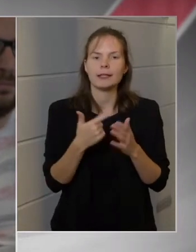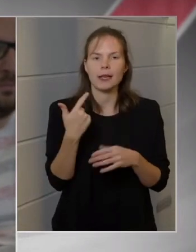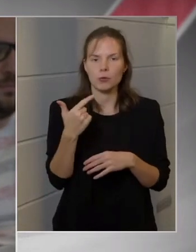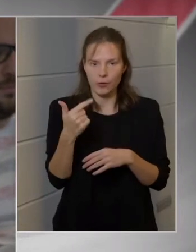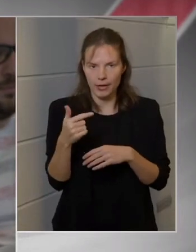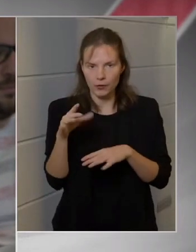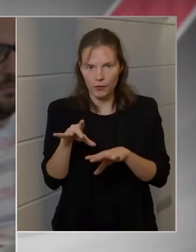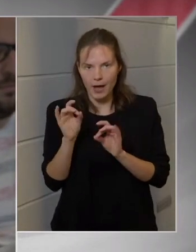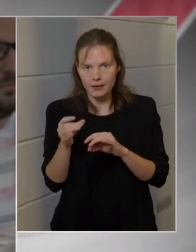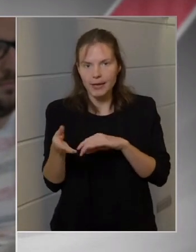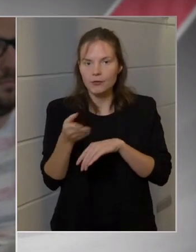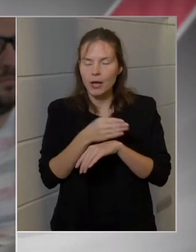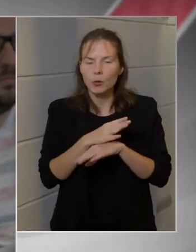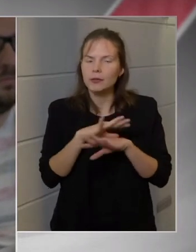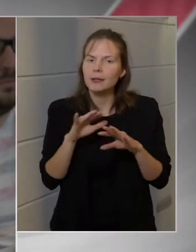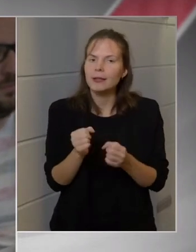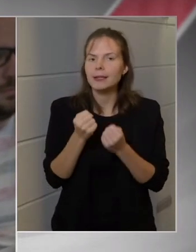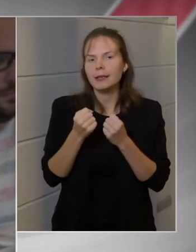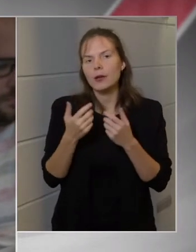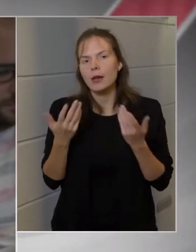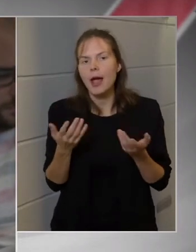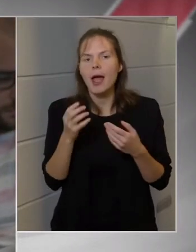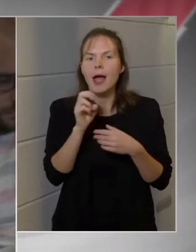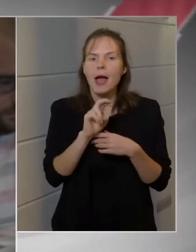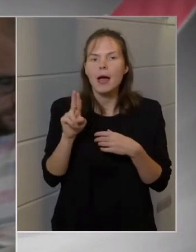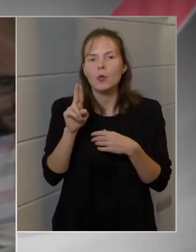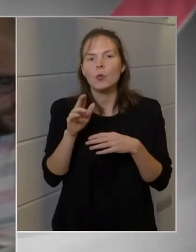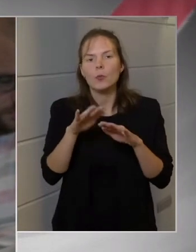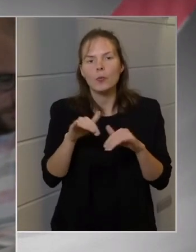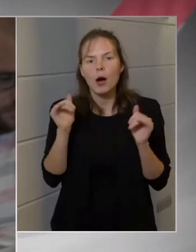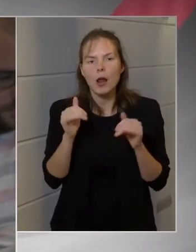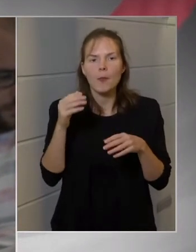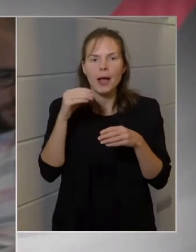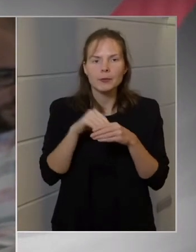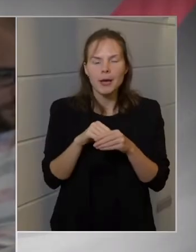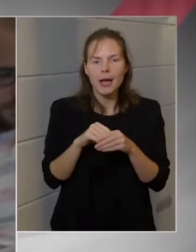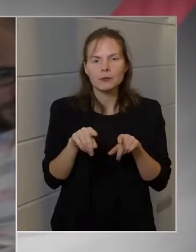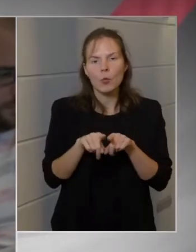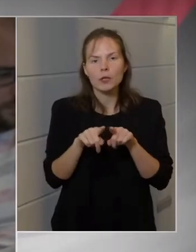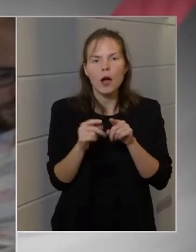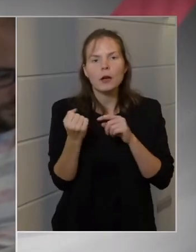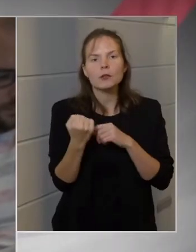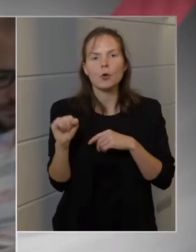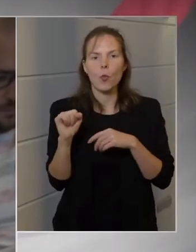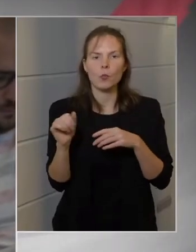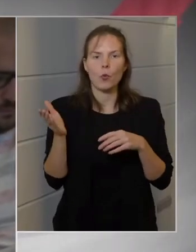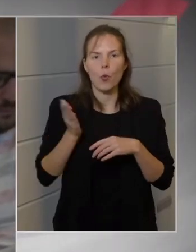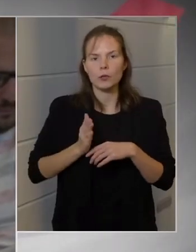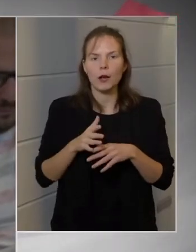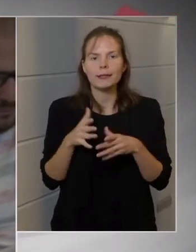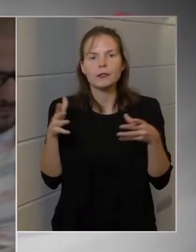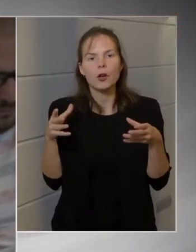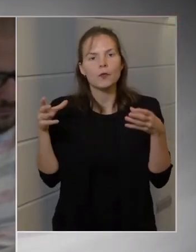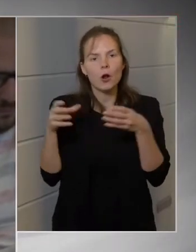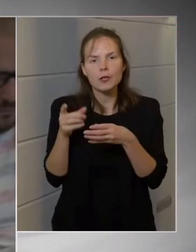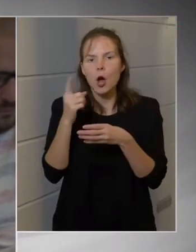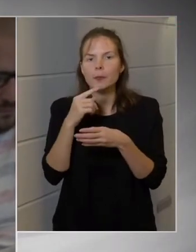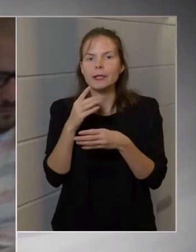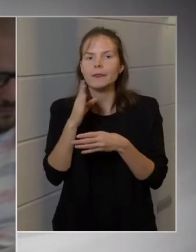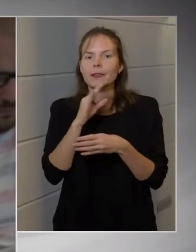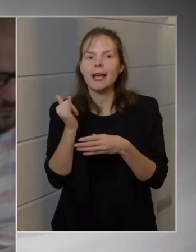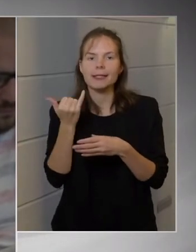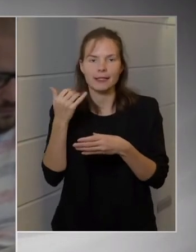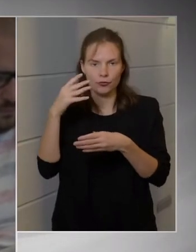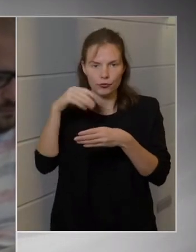választások előtt létrejön-e az Európai Parlamentben egy olyan jobboldali nagy frakció, aminek a Fidesz is a része?